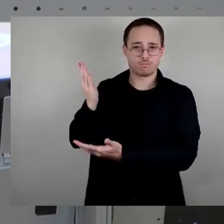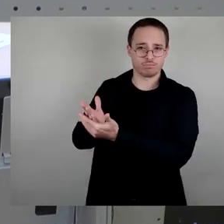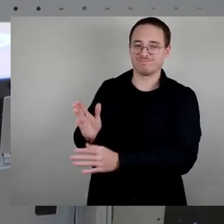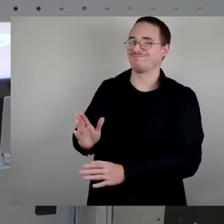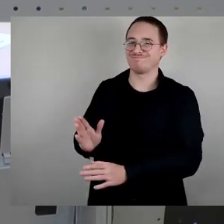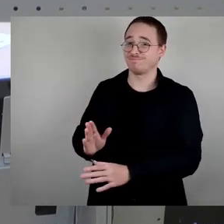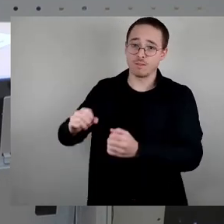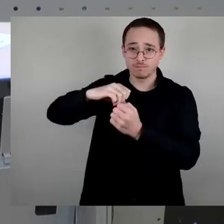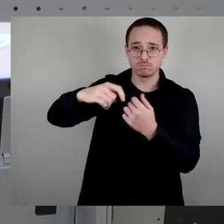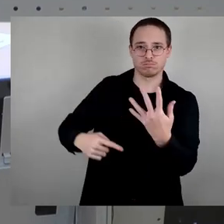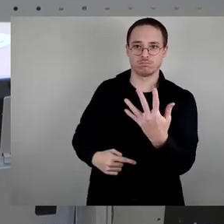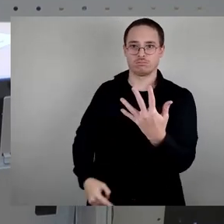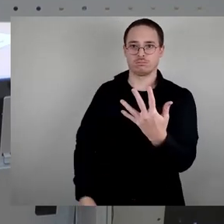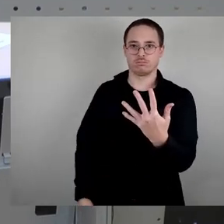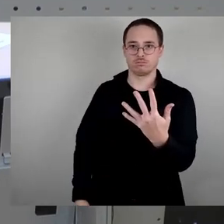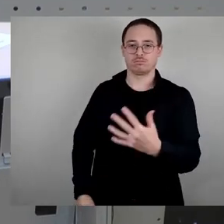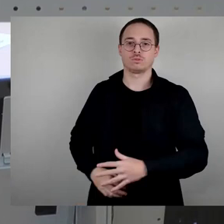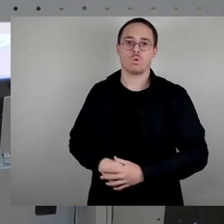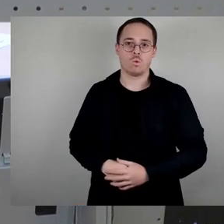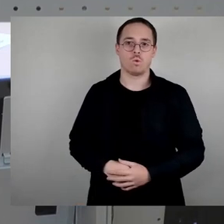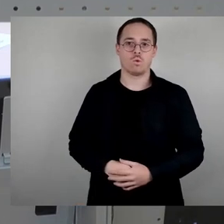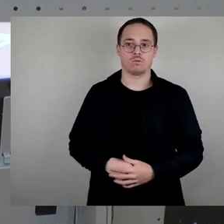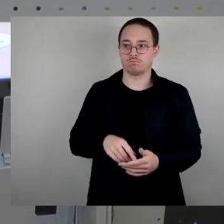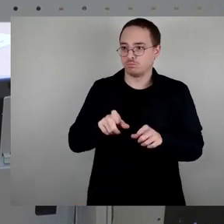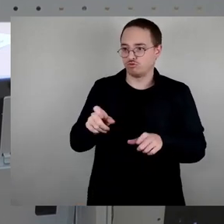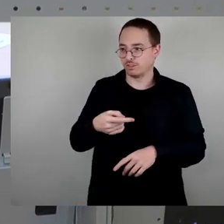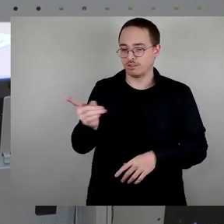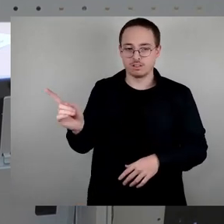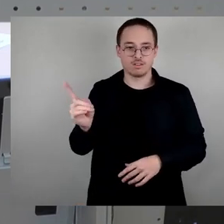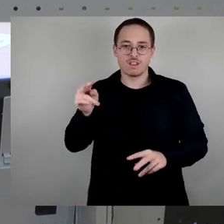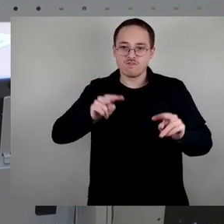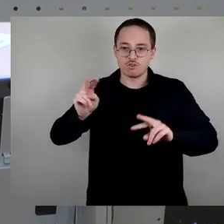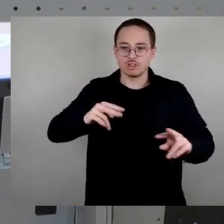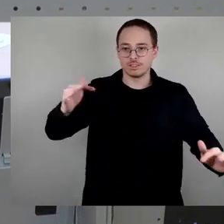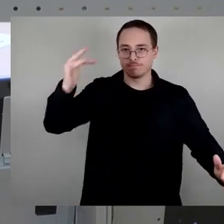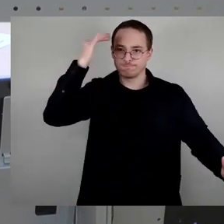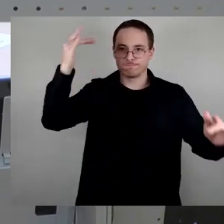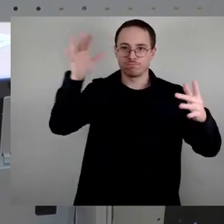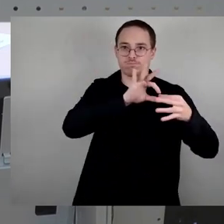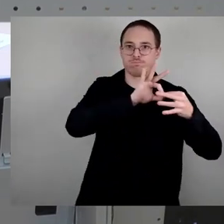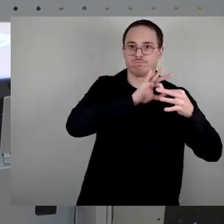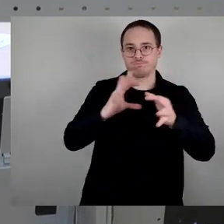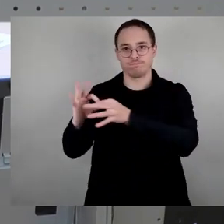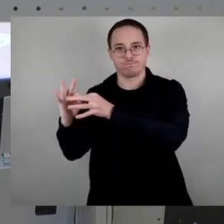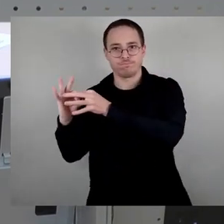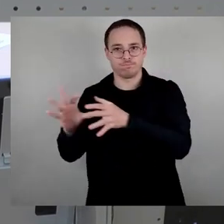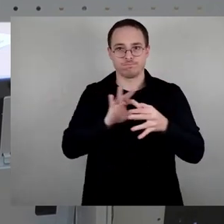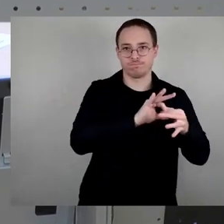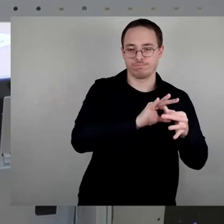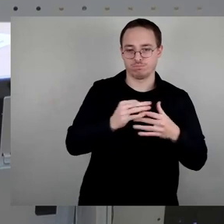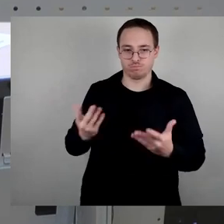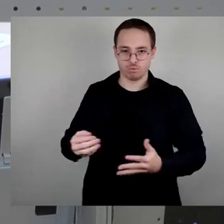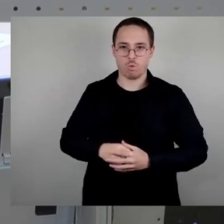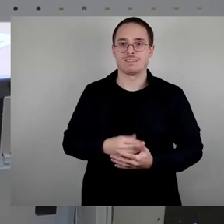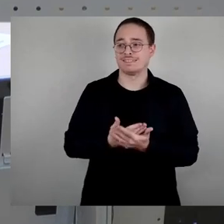Februar und verbinden damit unterschiedliche Dinge. Und nicht Ihre Auslegung dieser Sache ist sozusagen die allein glücklich machende. Und nehmen Sie bitte auch